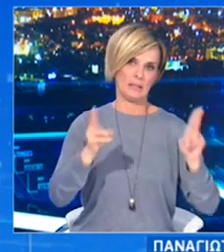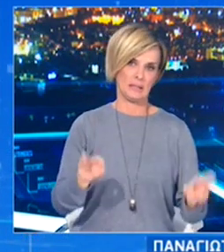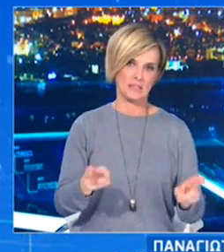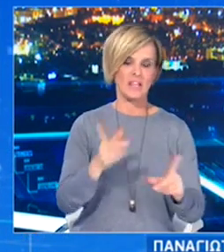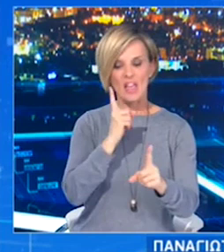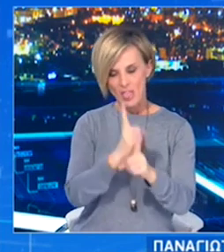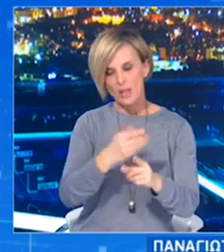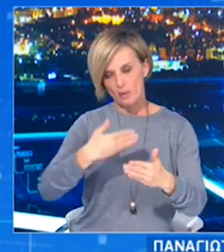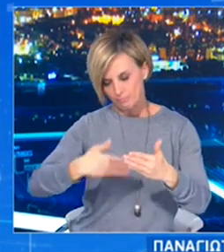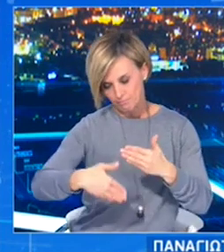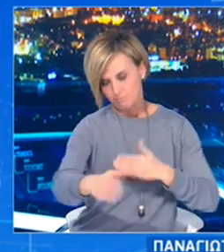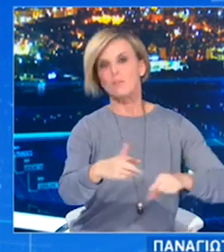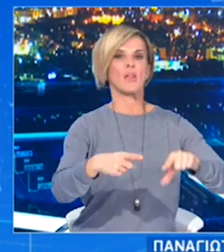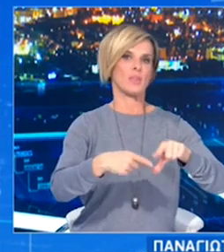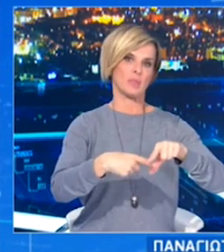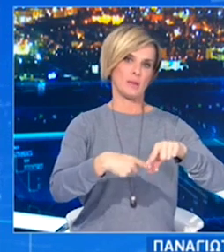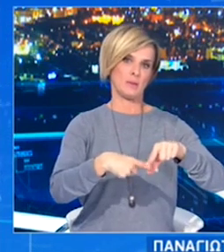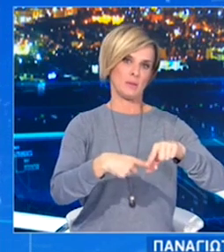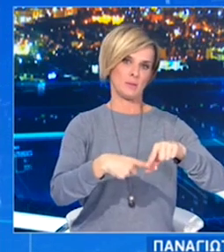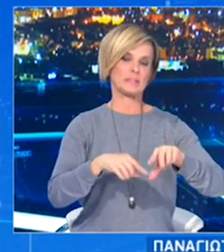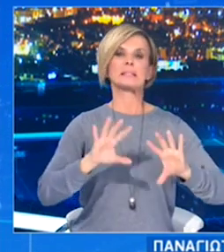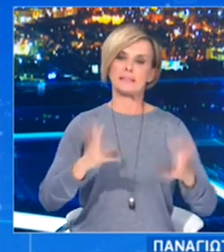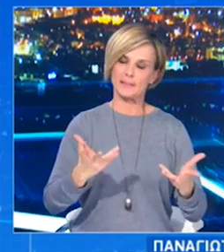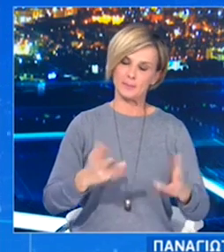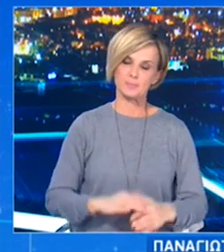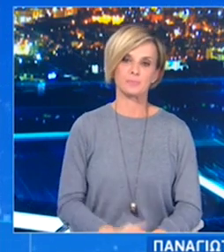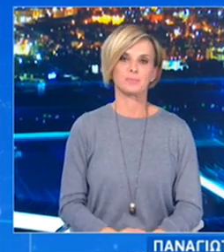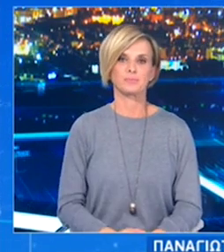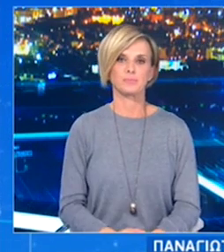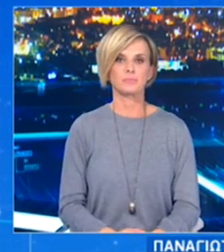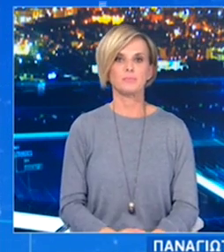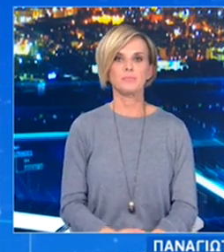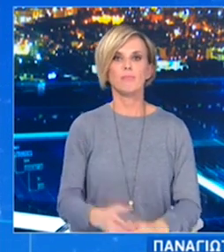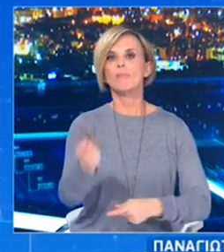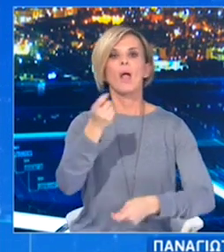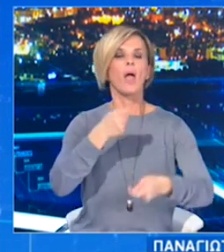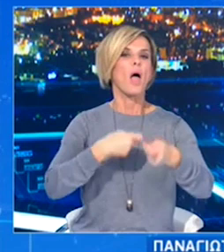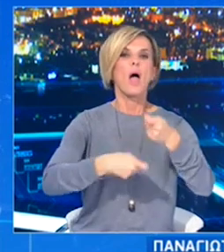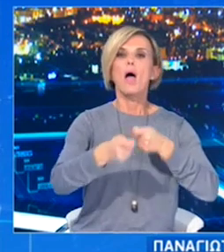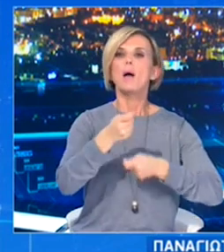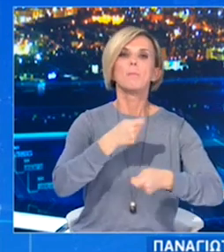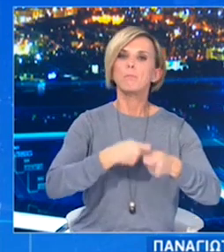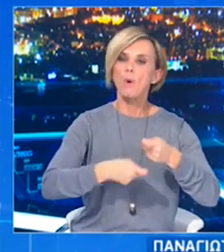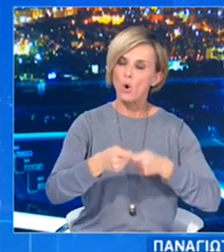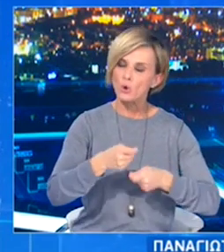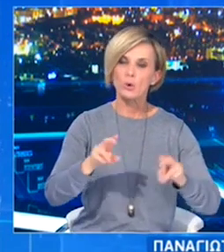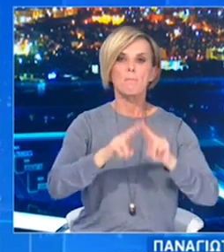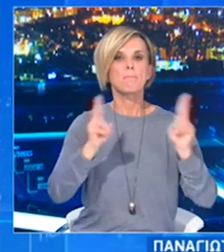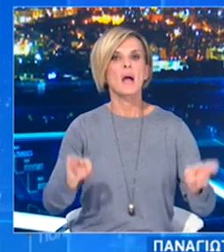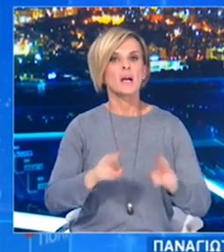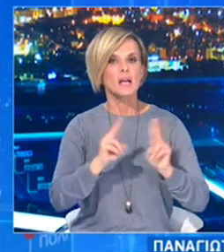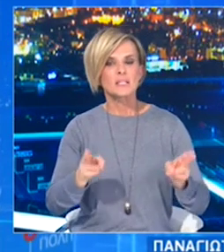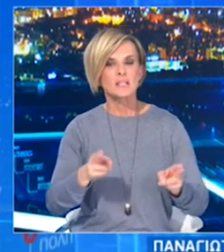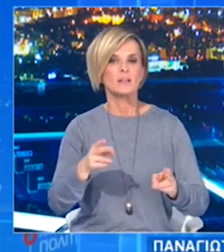εποχικά και έχουν ως κύριες δραστηριότητες τις παρακάτω. Λιανικό εμπόριο φωτιστικών διατάξεων των τύπων που ουσιαρχούνται στα